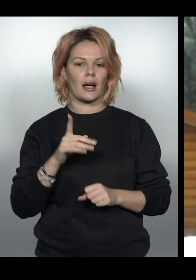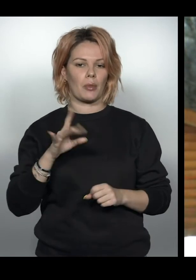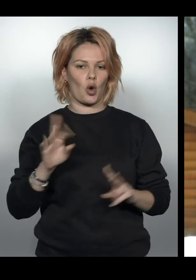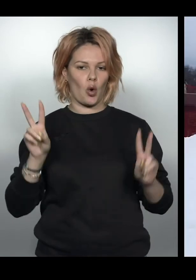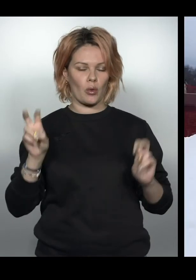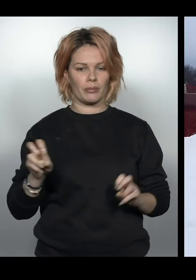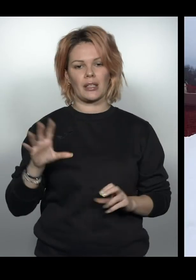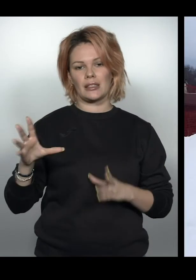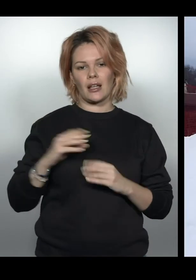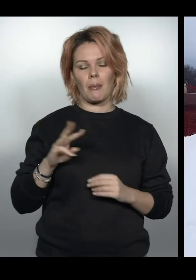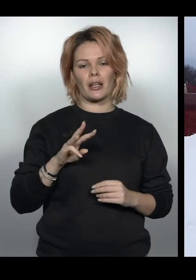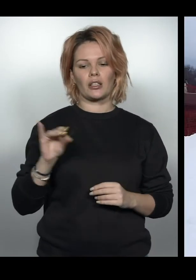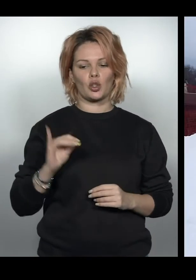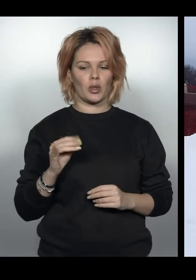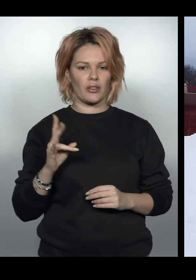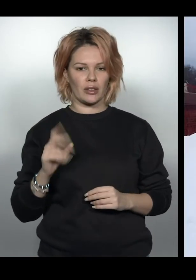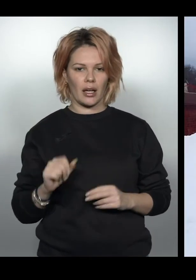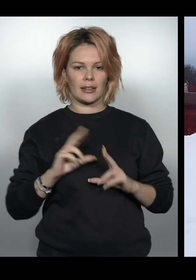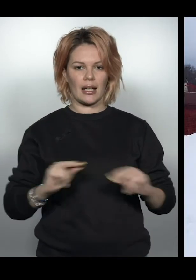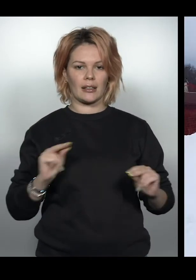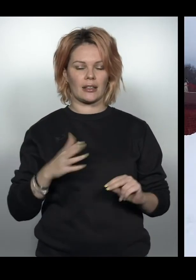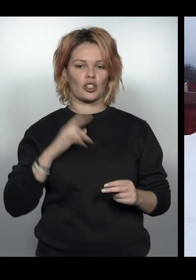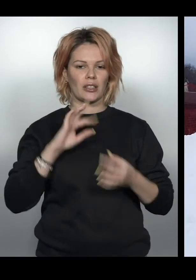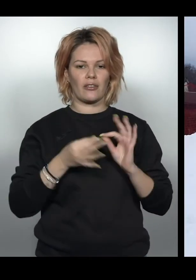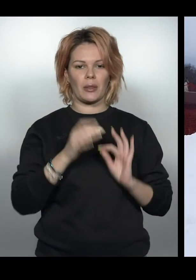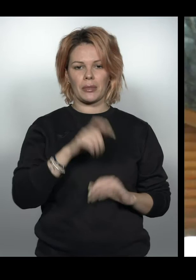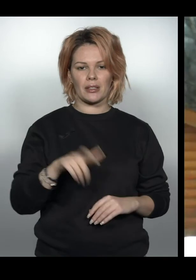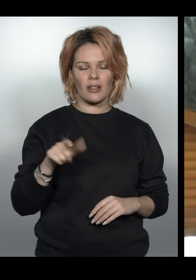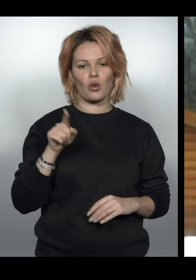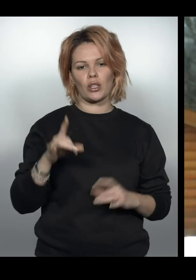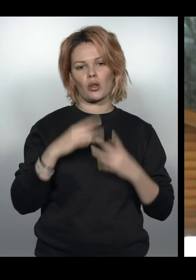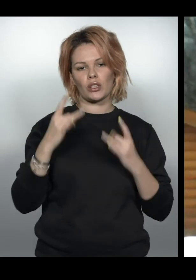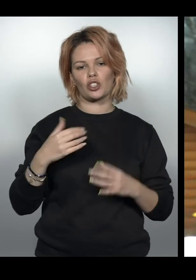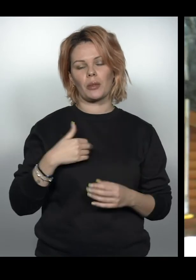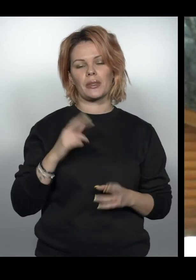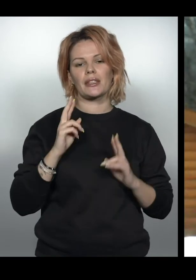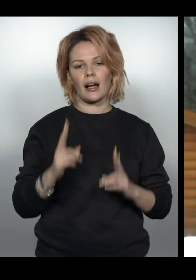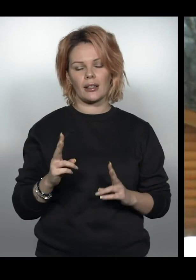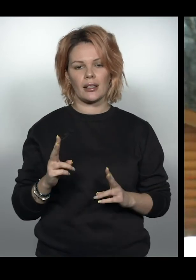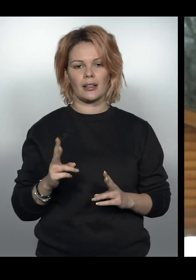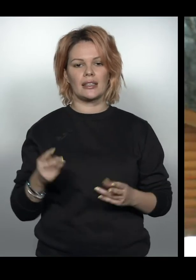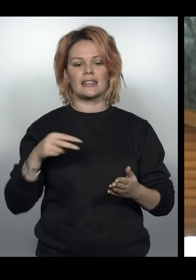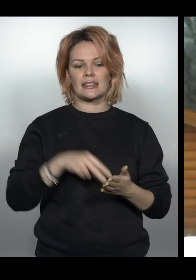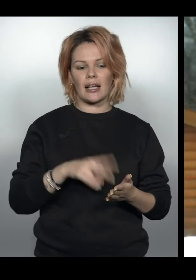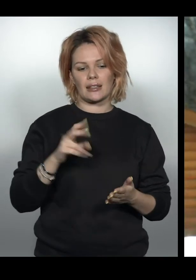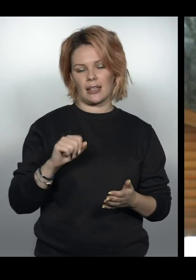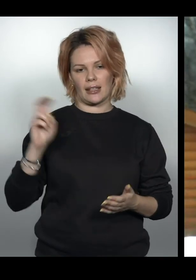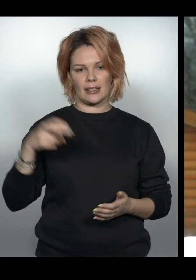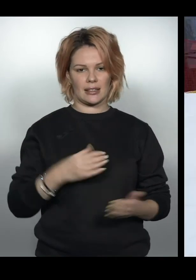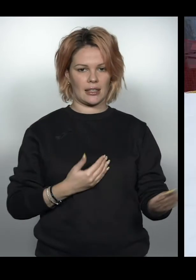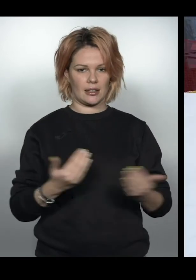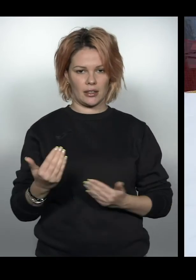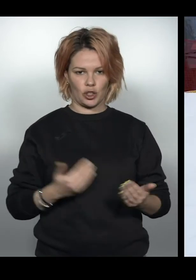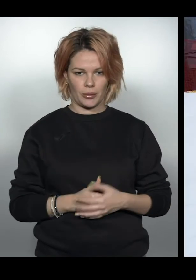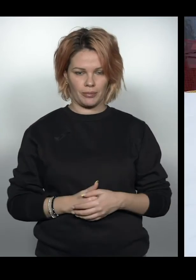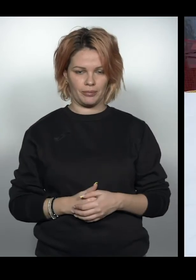зі мною» Мар'яна Юліївна, тренерка наших дефлімпійців. І вона розкаже нам, як же ж встати на гірські